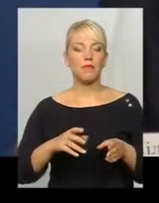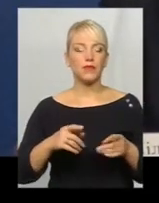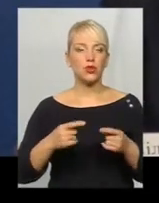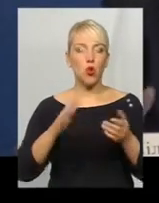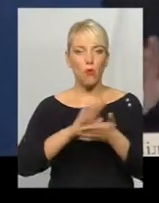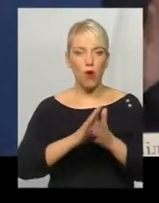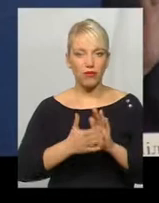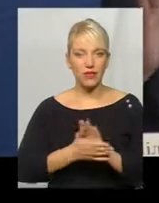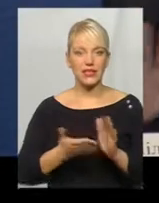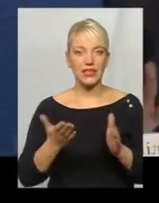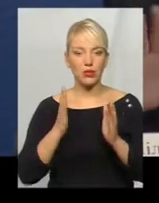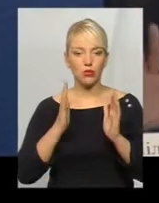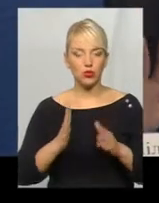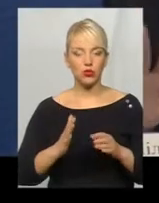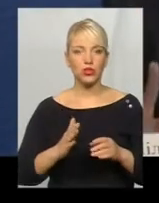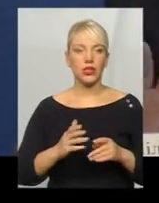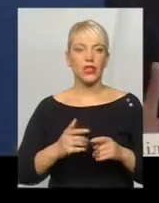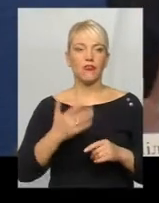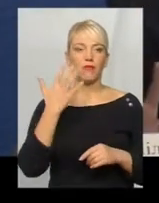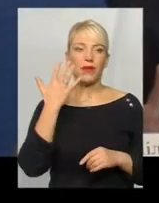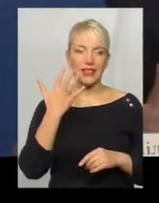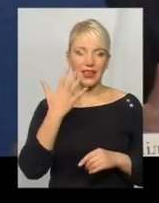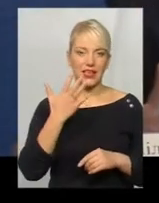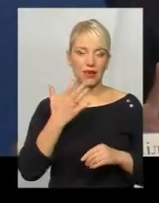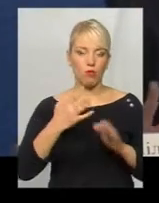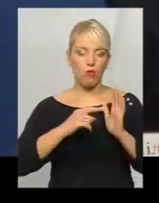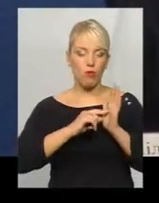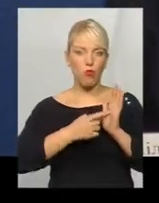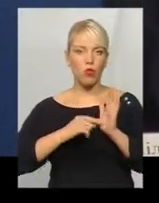полягати щонайменше в п'яти пунктах.